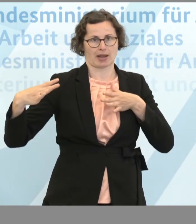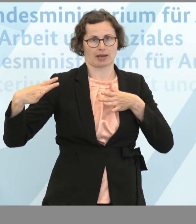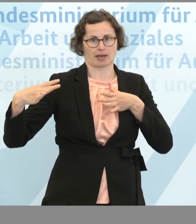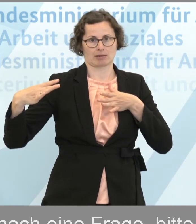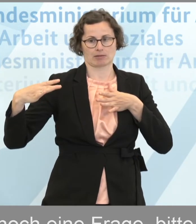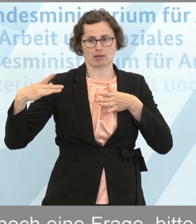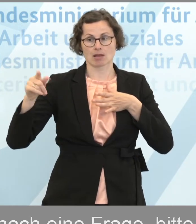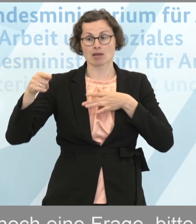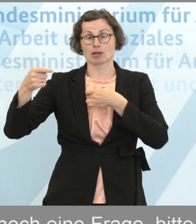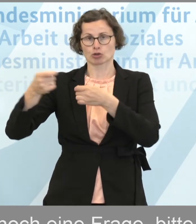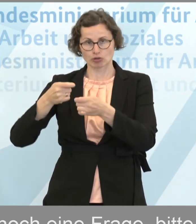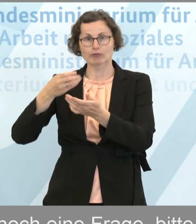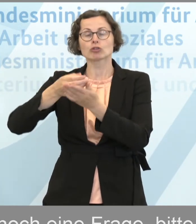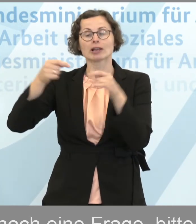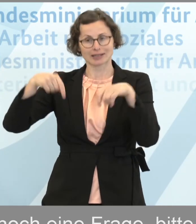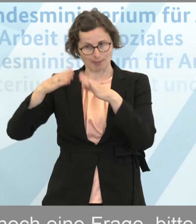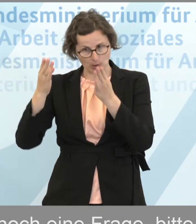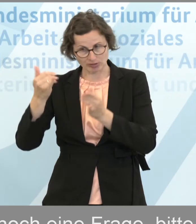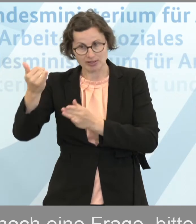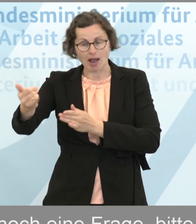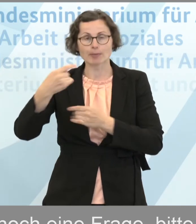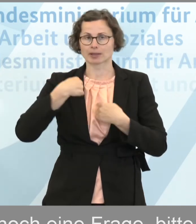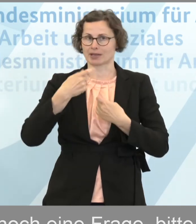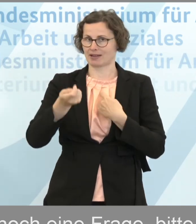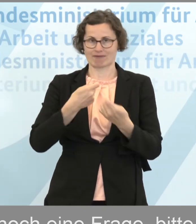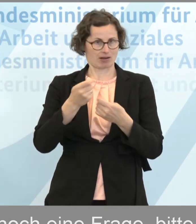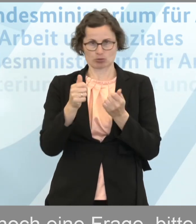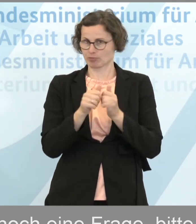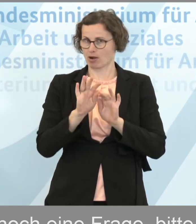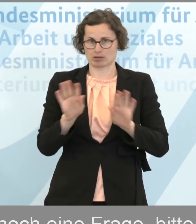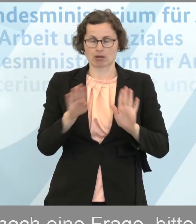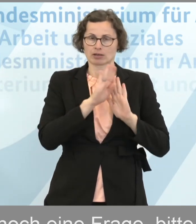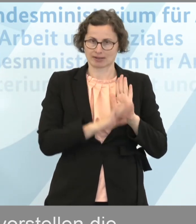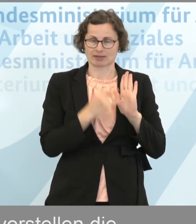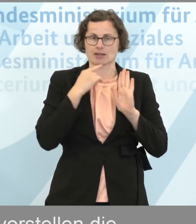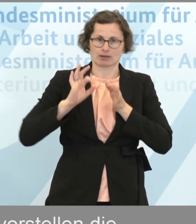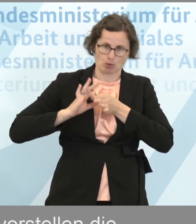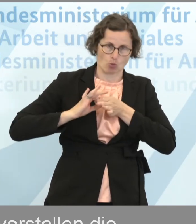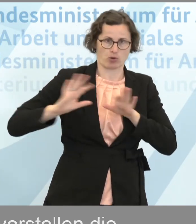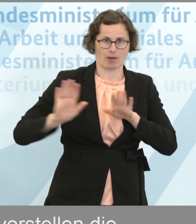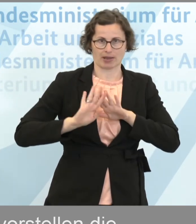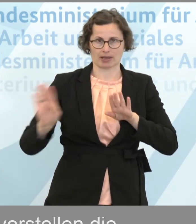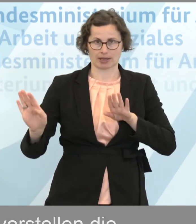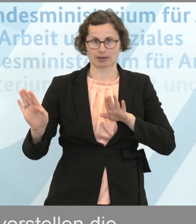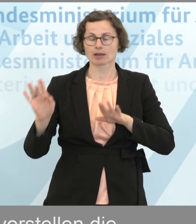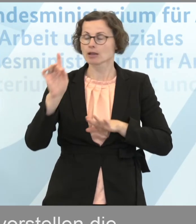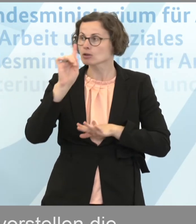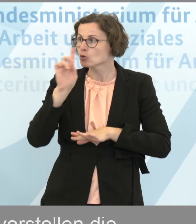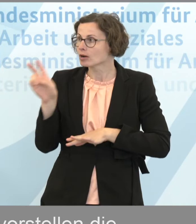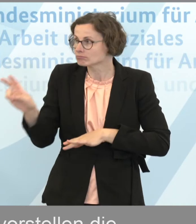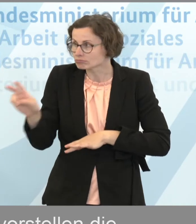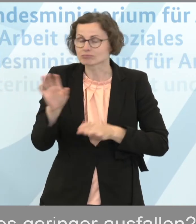das als Geschäftsstelle hier im Haus. Aber ich bin nicht Verhandlungspartner nach der jetzigen Gesetzeslage. Nur so viel, und das ist der Bezug zum